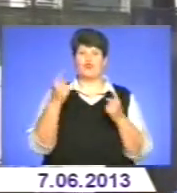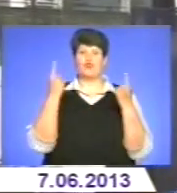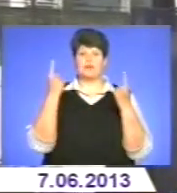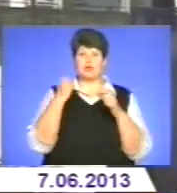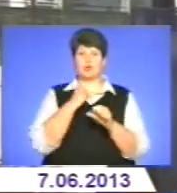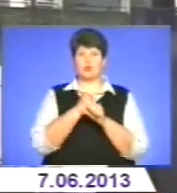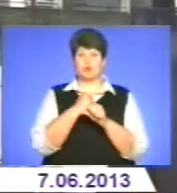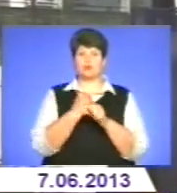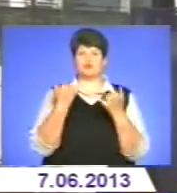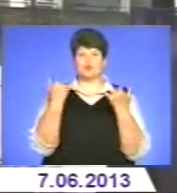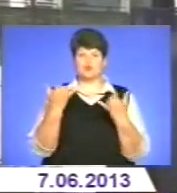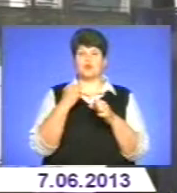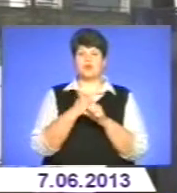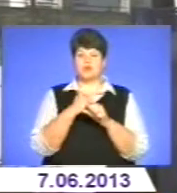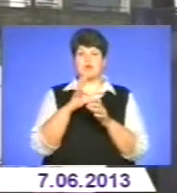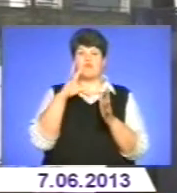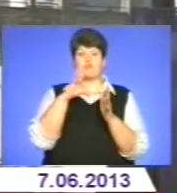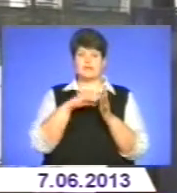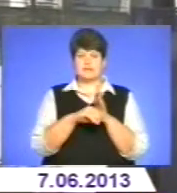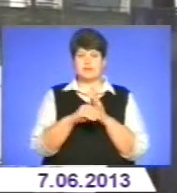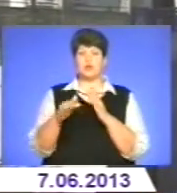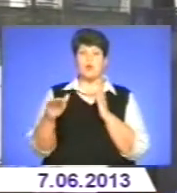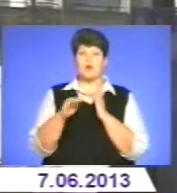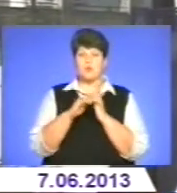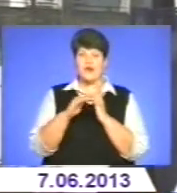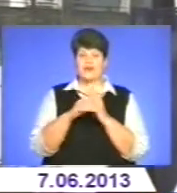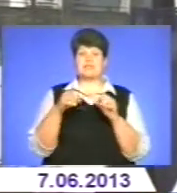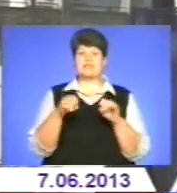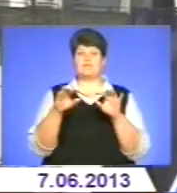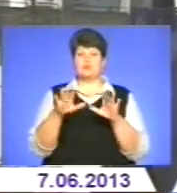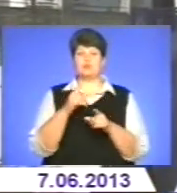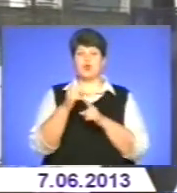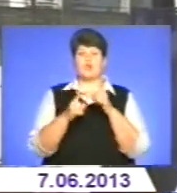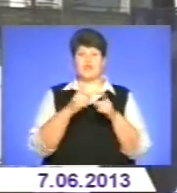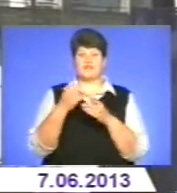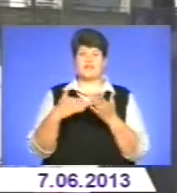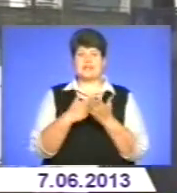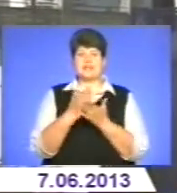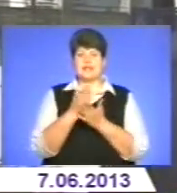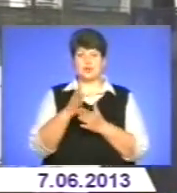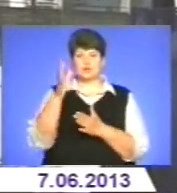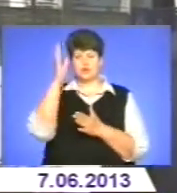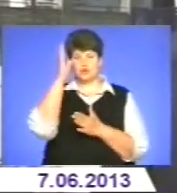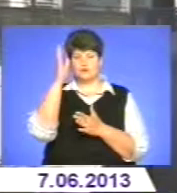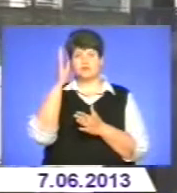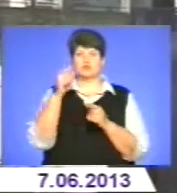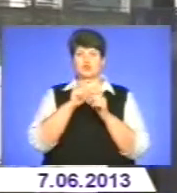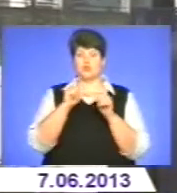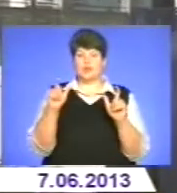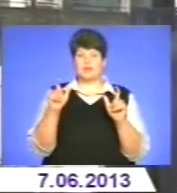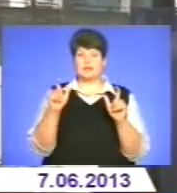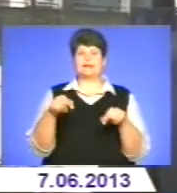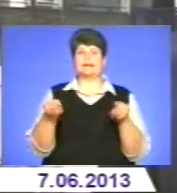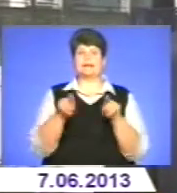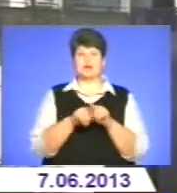вони сьогодні роблять, вкладають, допомагають і вирішують по реформуванні як освітян школи, так і